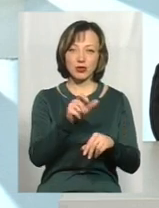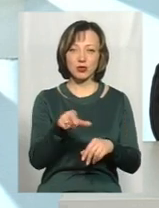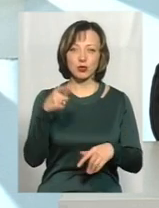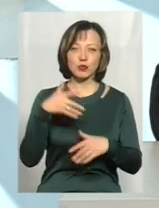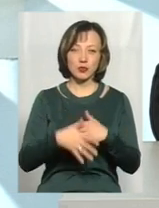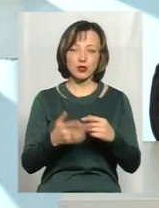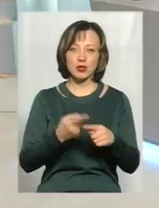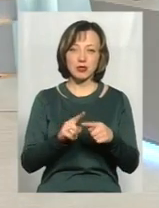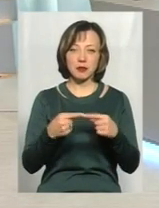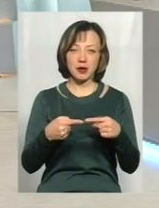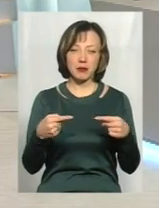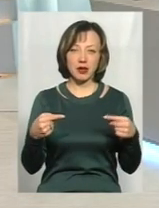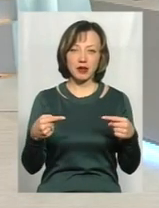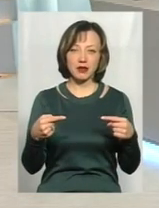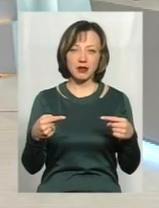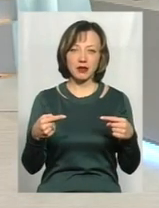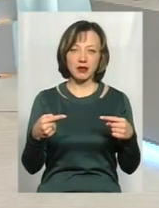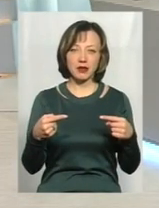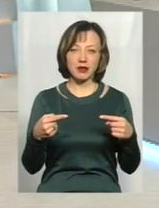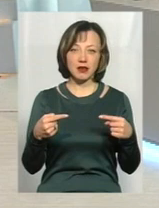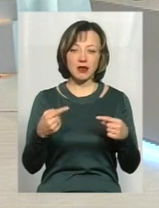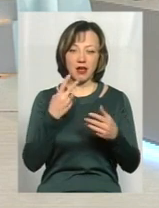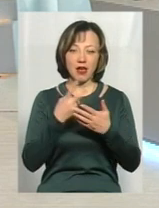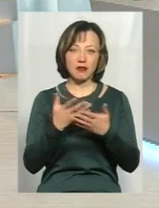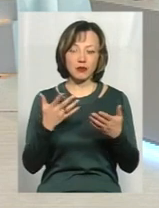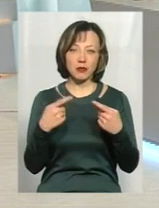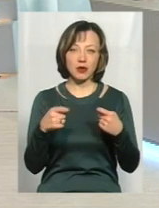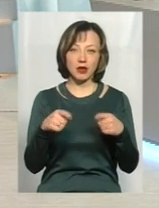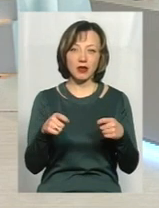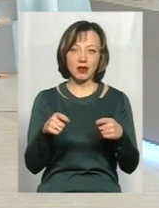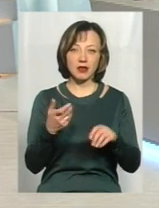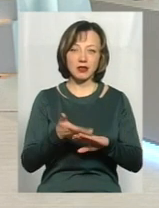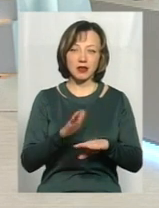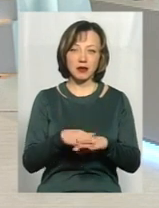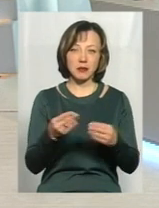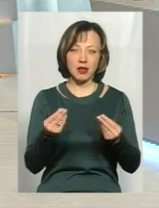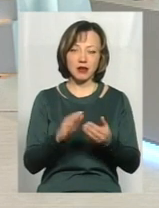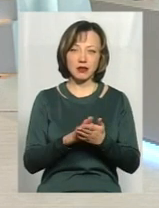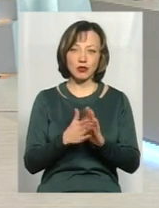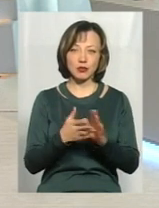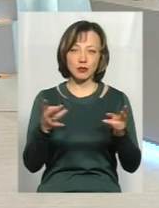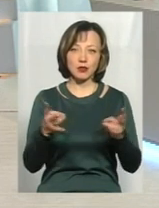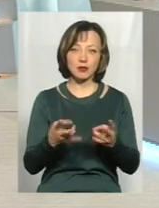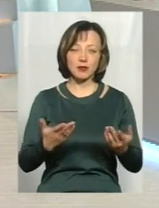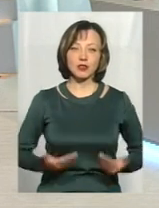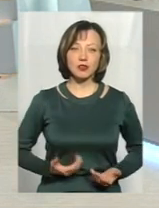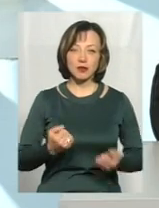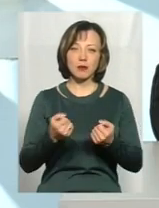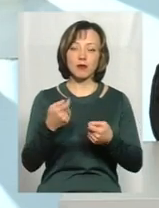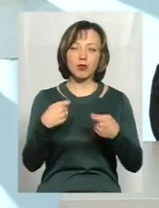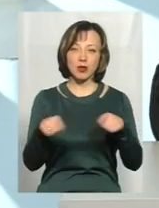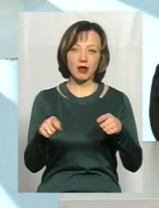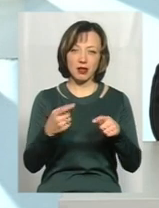розуміють, що ці предмети явно, що він не продає, бо в нього скрутне матеріальне становище, йому треба виживати, він продає той